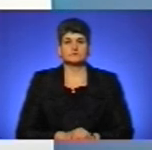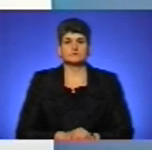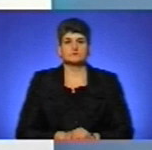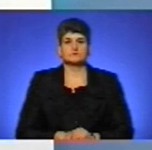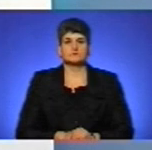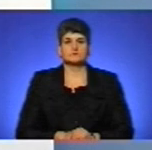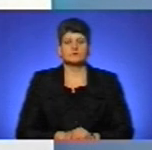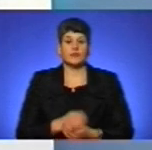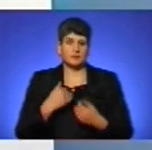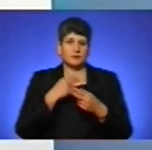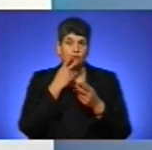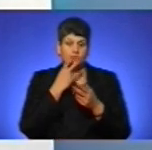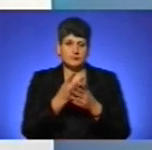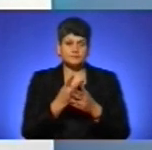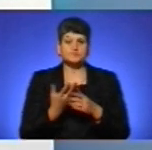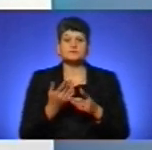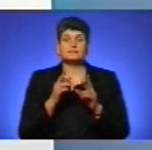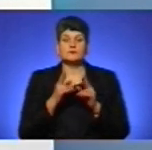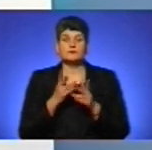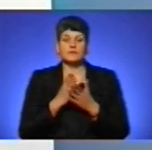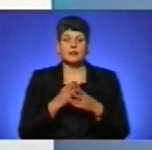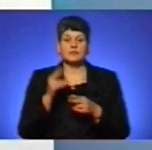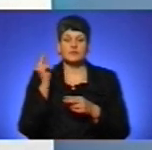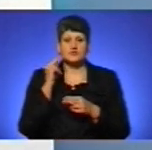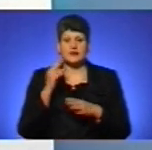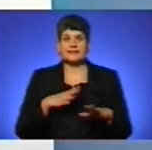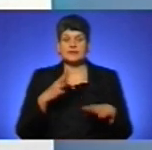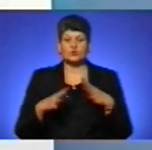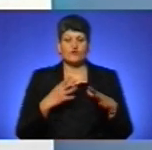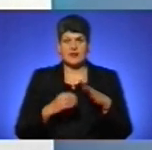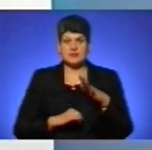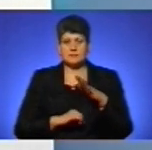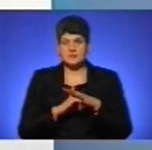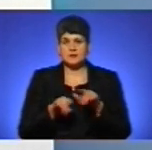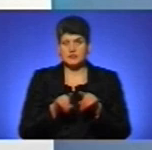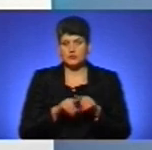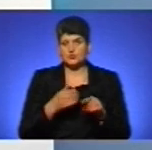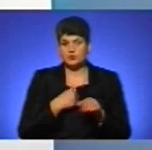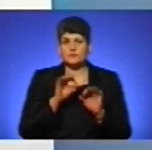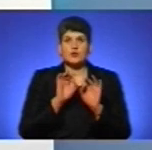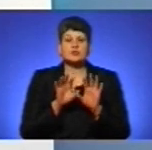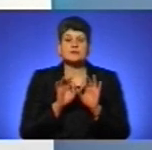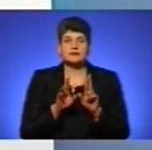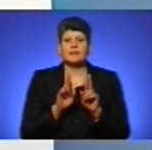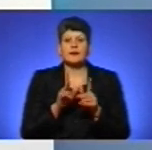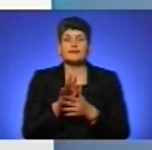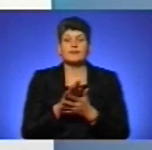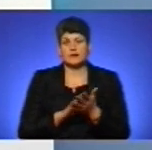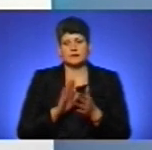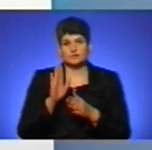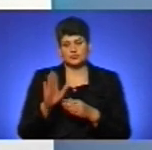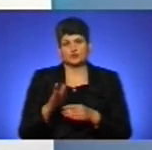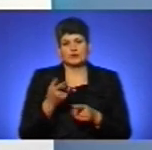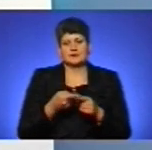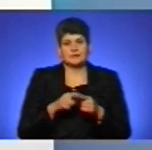Отож, ми побачили у сюжеті, як відбуваються навчання на тренувальній базі. також хочу, щоб ви розказали, як далі будуть відбуватися